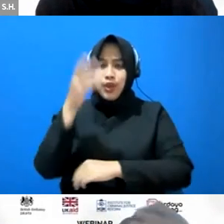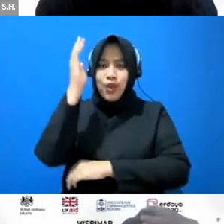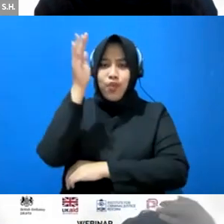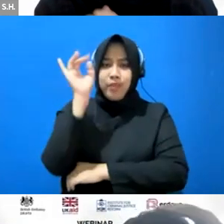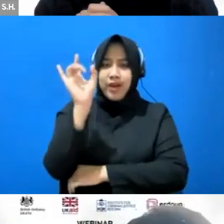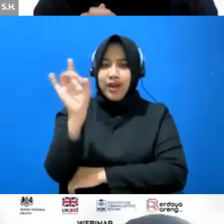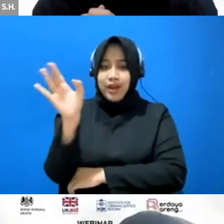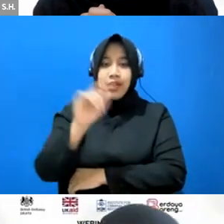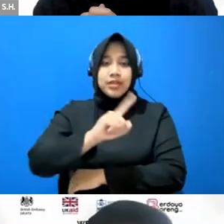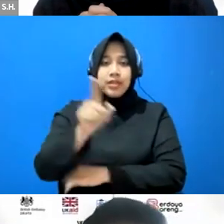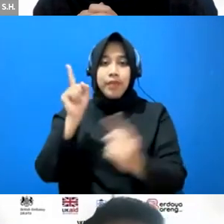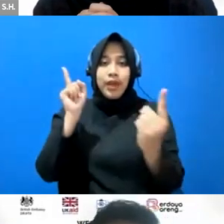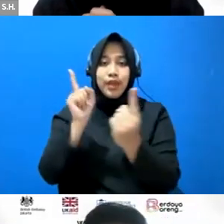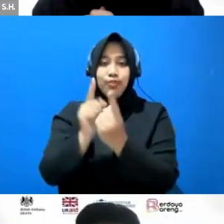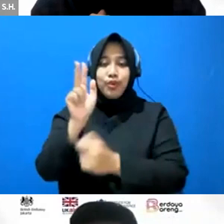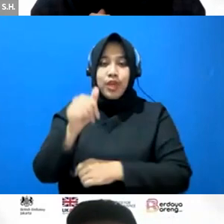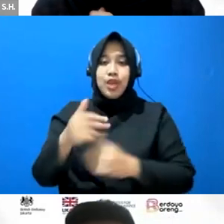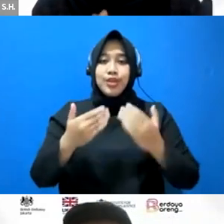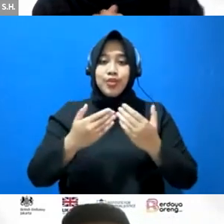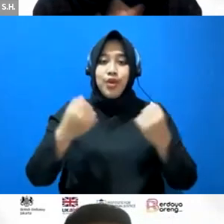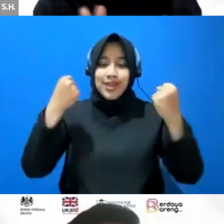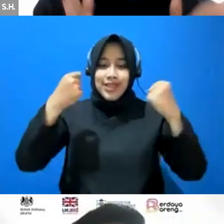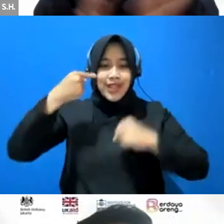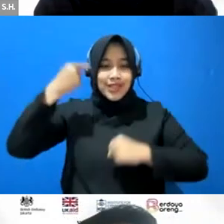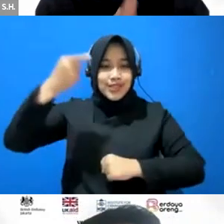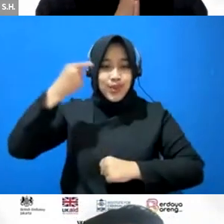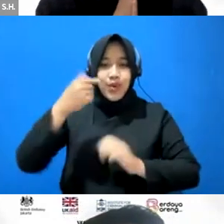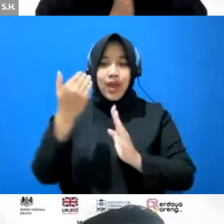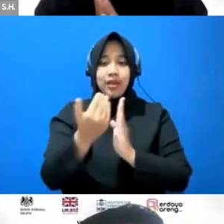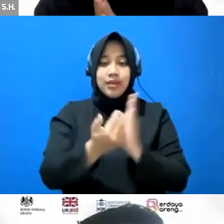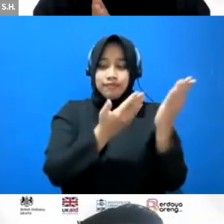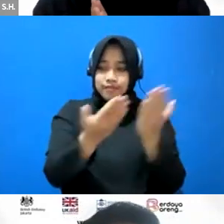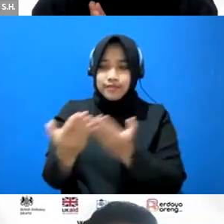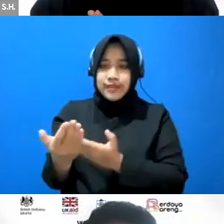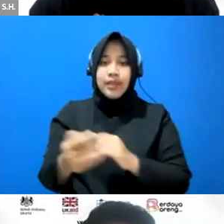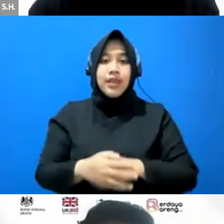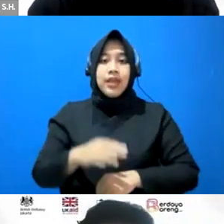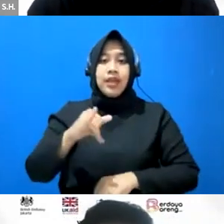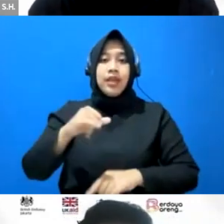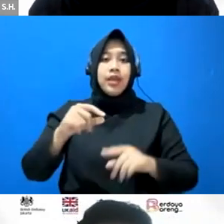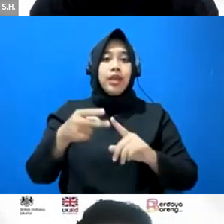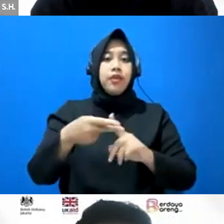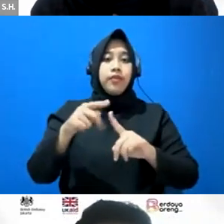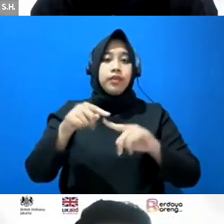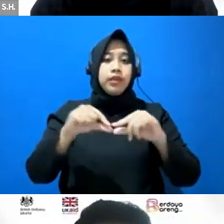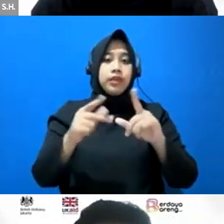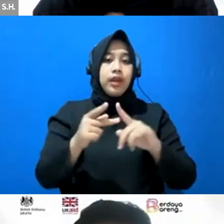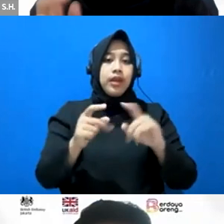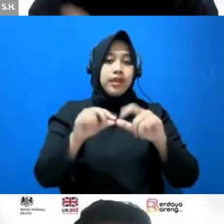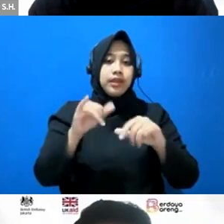lainnya sampai jumpa dan semoga sehat selalu acara saya kembalikan kembali ke Mbak Istri Tastari silahkan Mbak